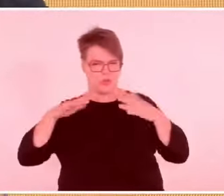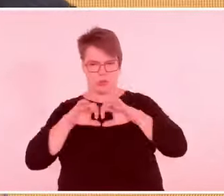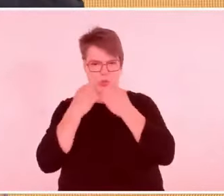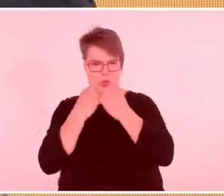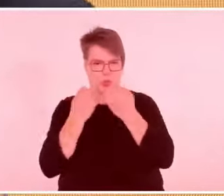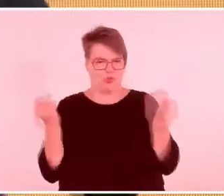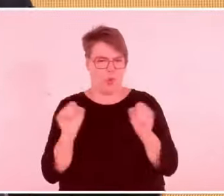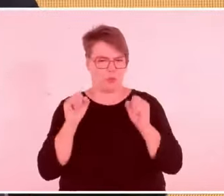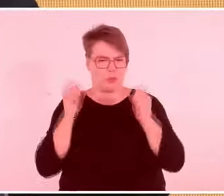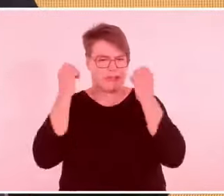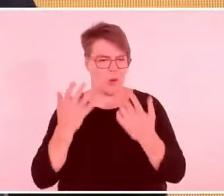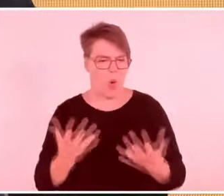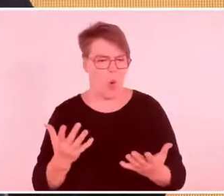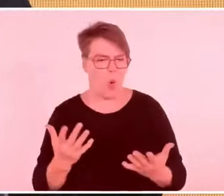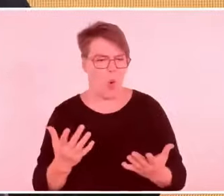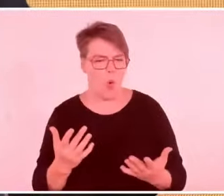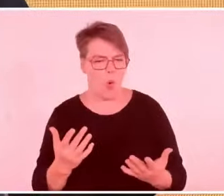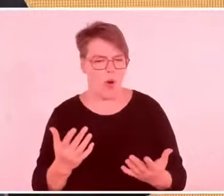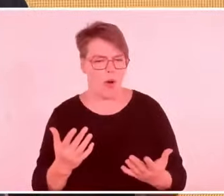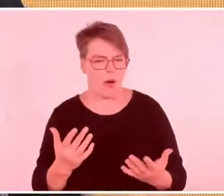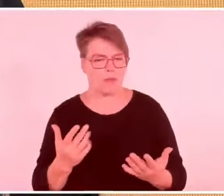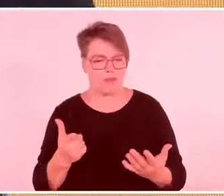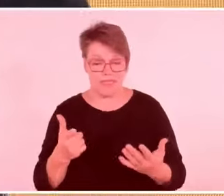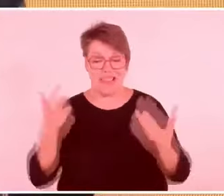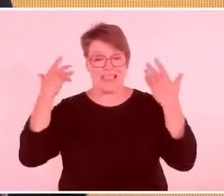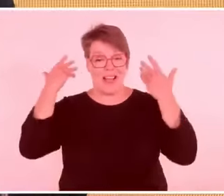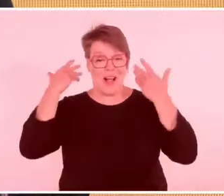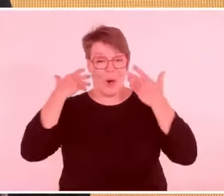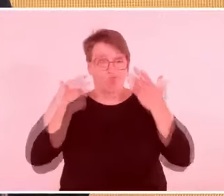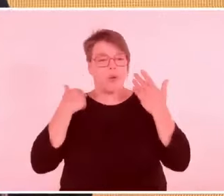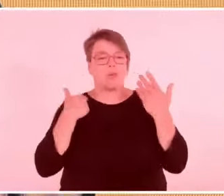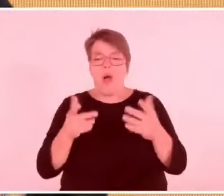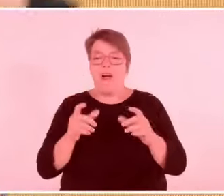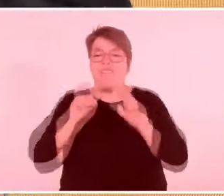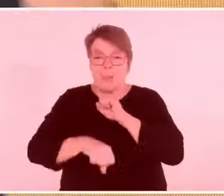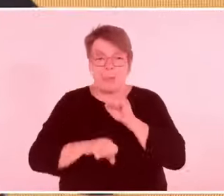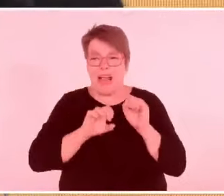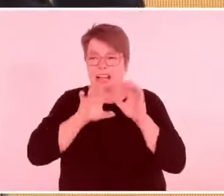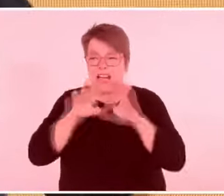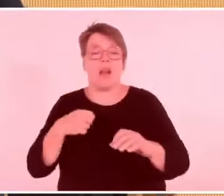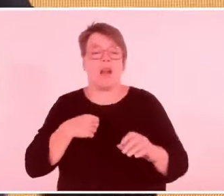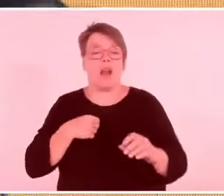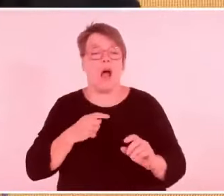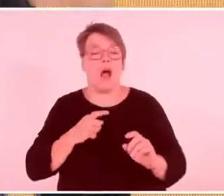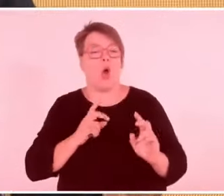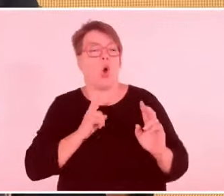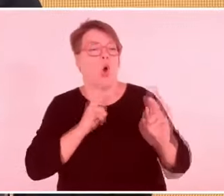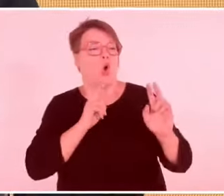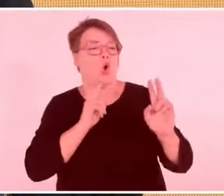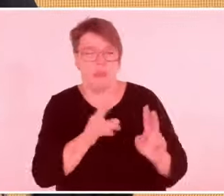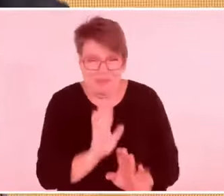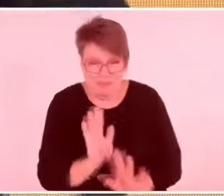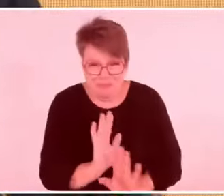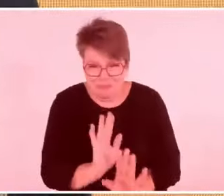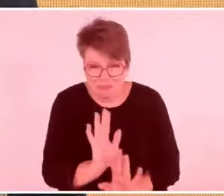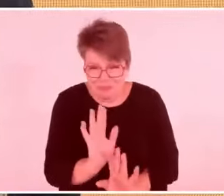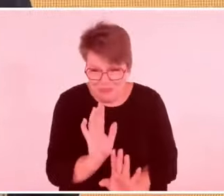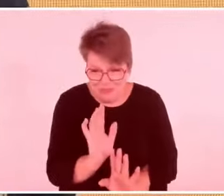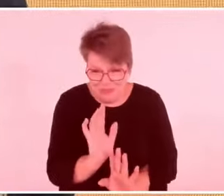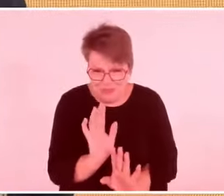kann es zu solchen Verbrechen kommen. Wenn wir das ignorieren, wenn wir ignorieren,